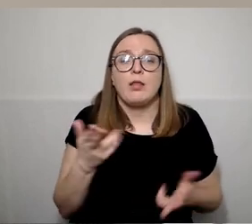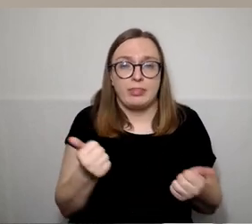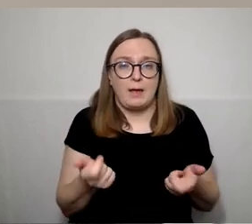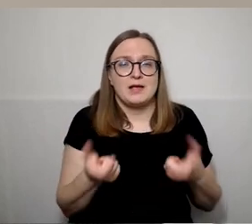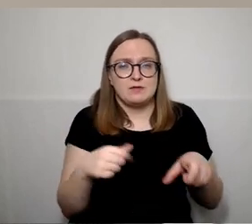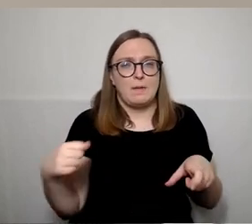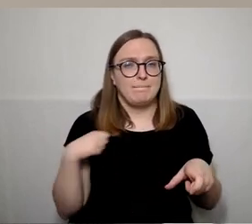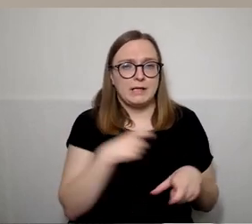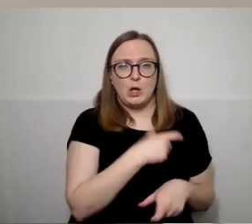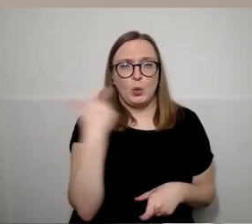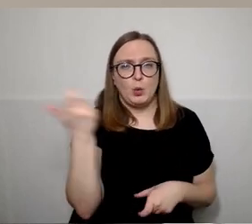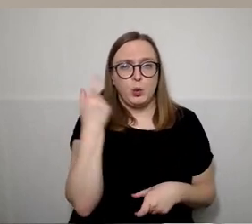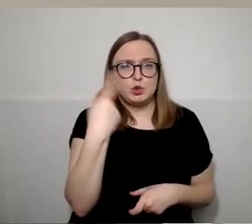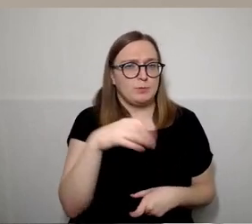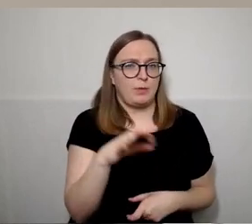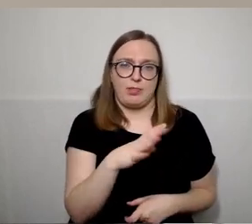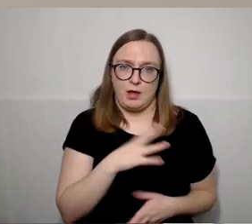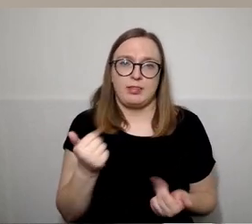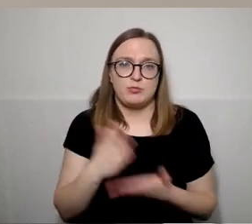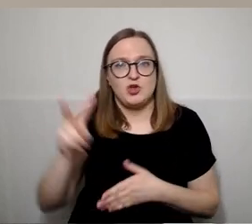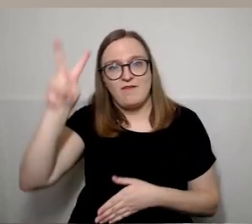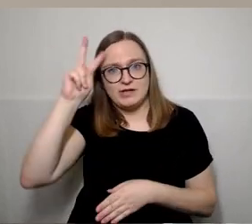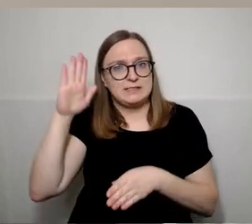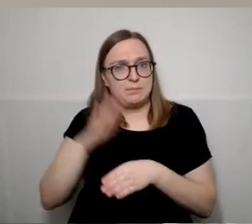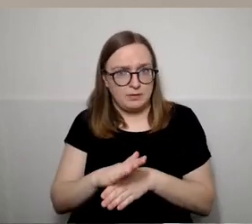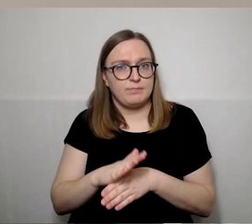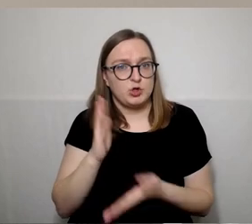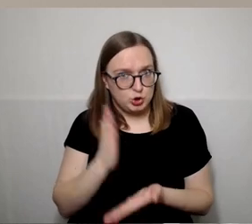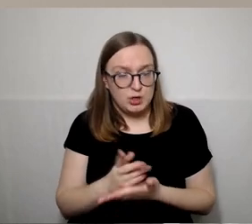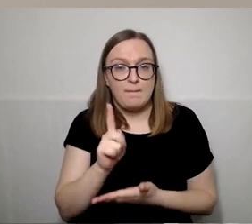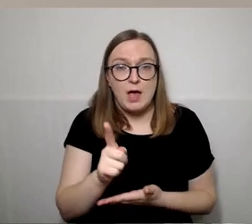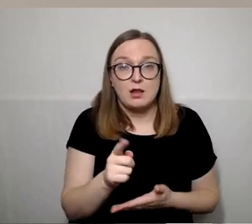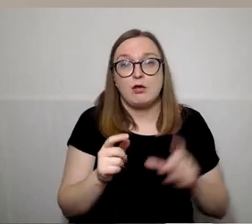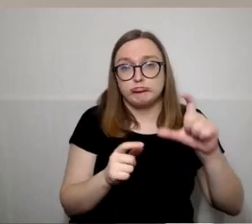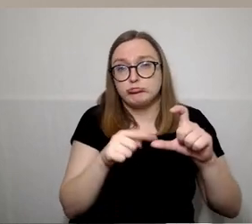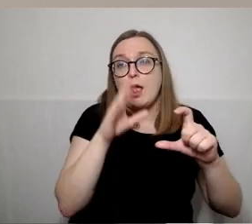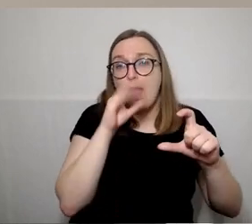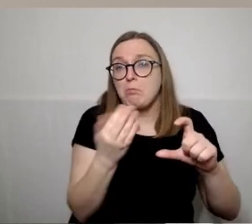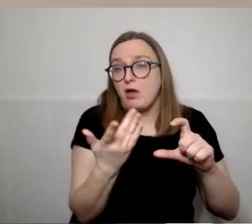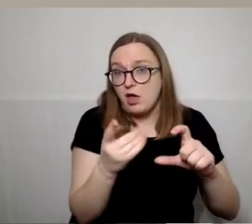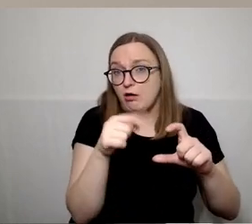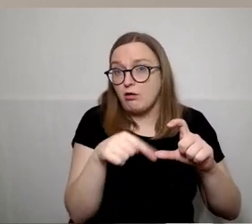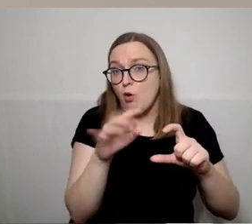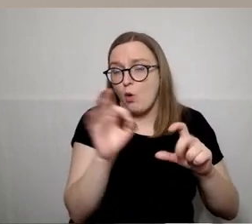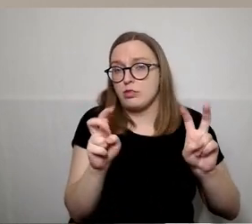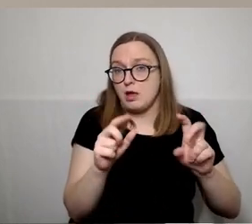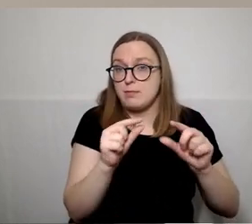biudžetas gali būti stumdamas pirminą atgal, bet kalbėkime apie tą dalį, kuri yra